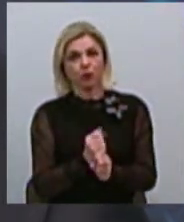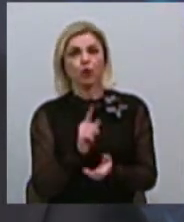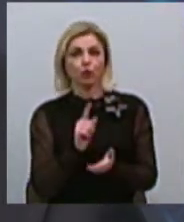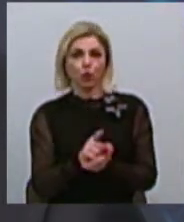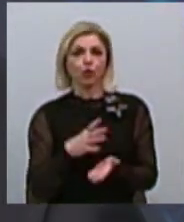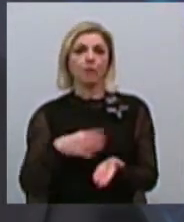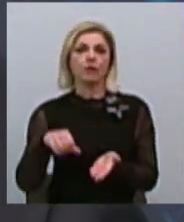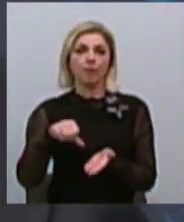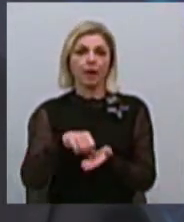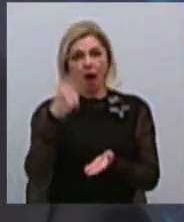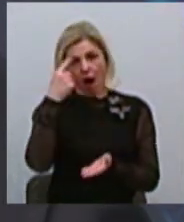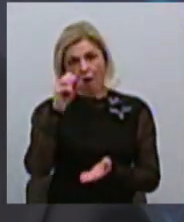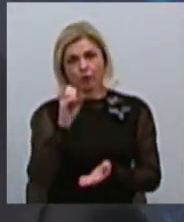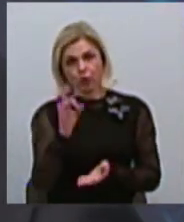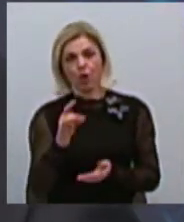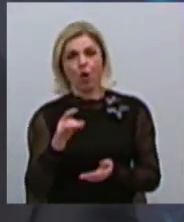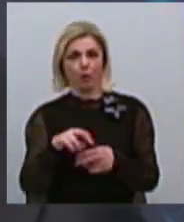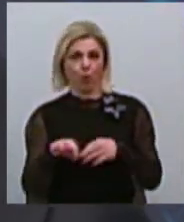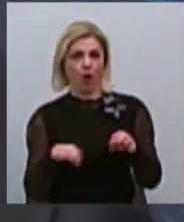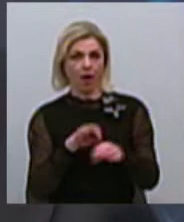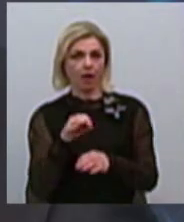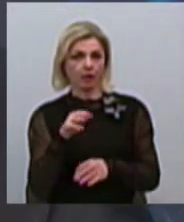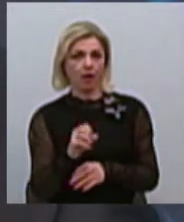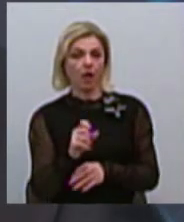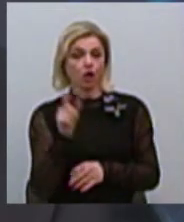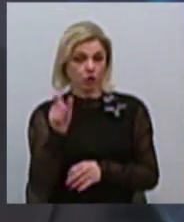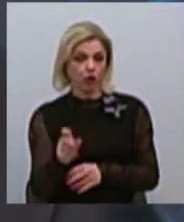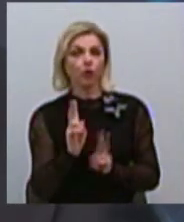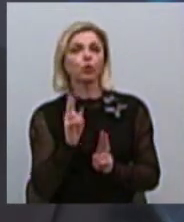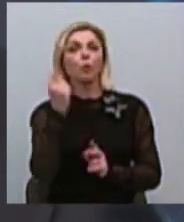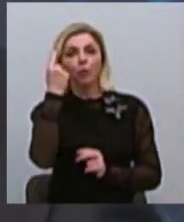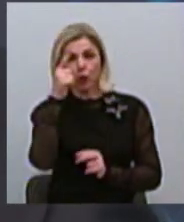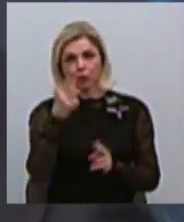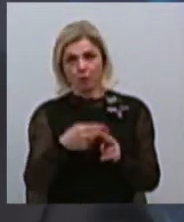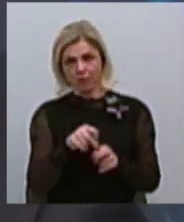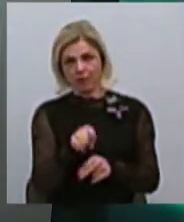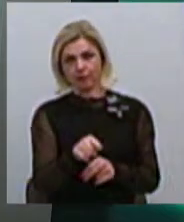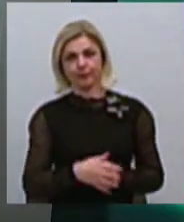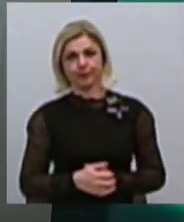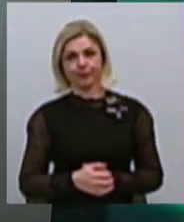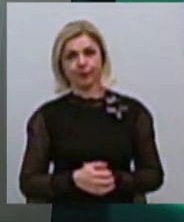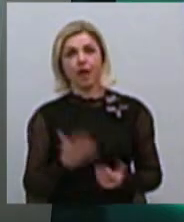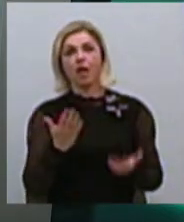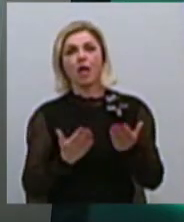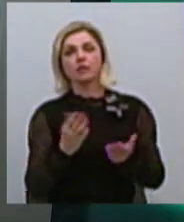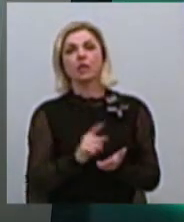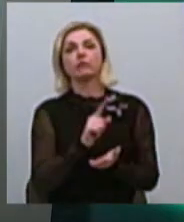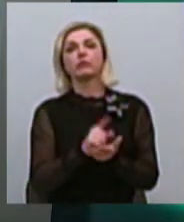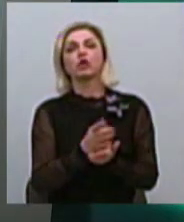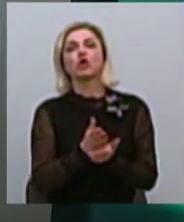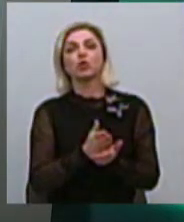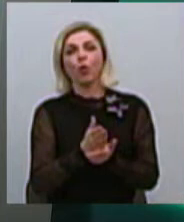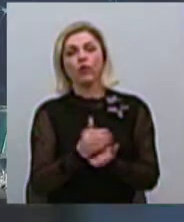повинен присутність автор проєкта. Тобто як людина, який ініційував, скажімо так, цю ідею. А якщо чиновник відмовляється